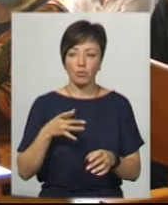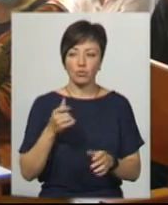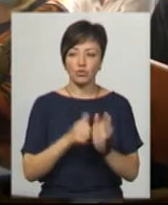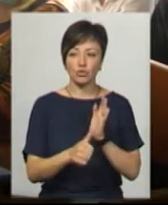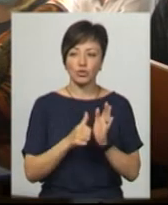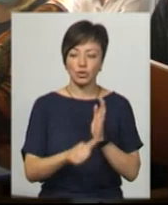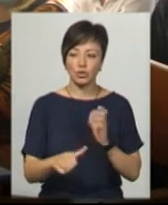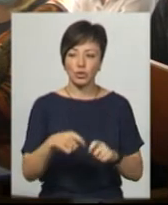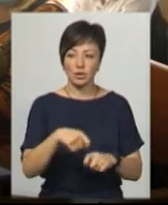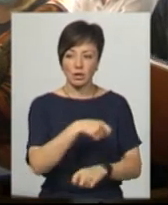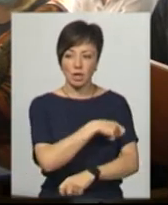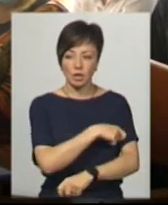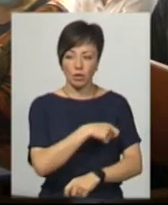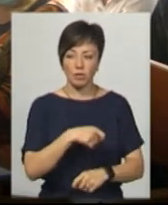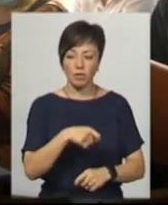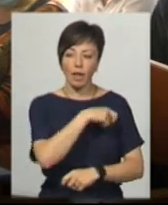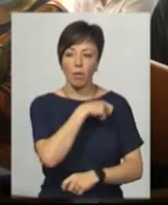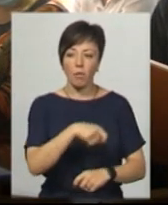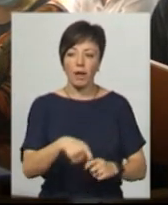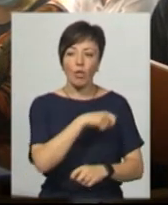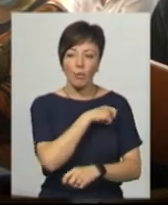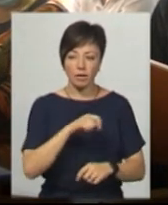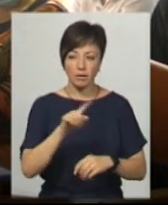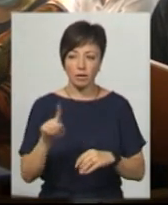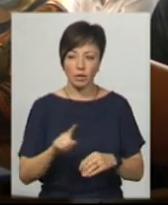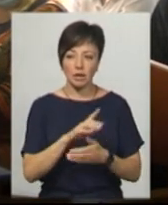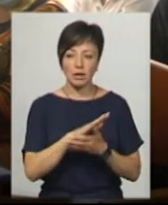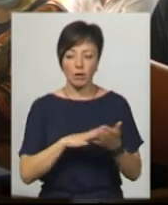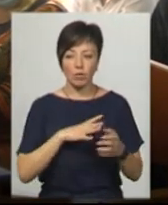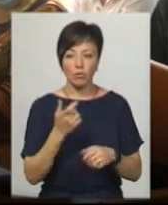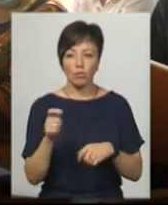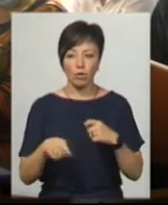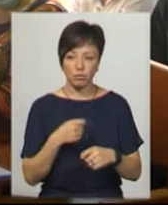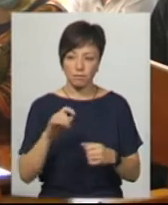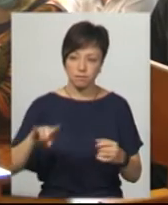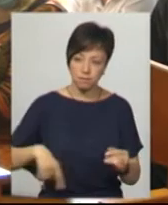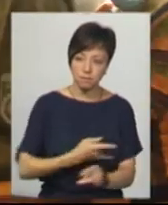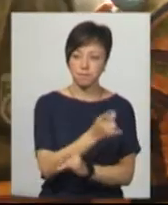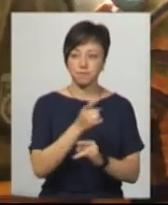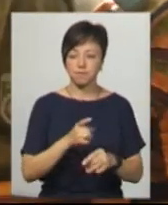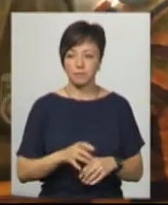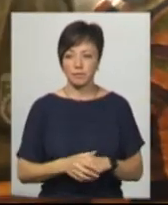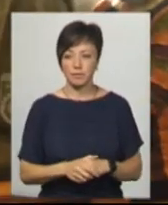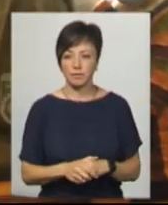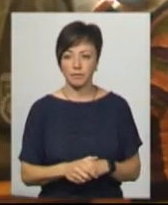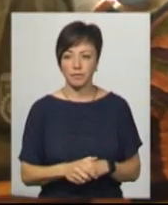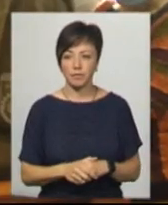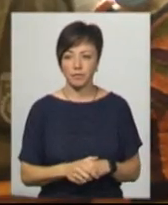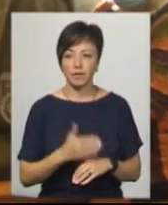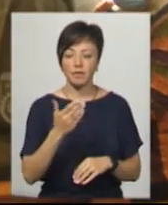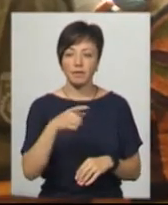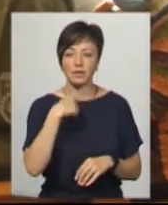Я їхав на міжі 60 кілометрів на годину. Далі було б порушення. Він мене обігнав, наче я стояв. Ви сказали, що